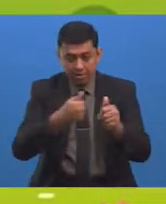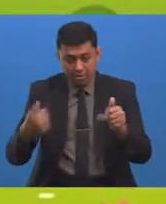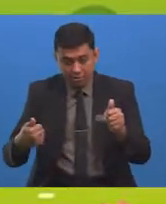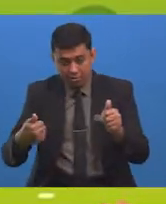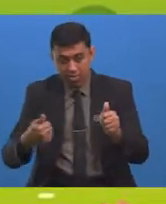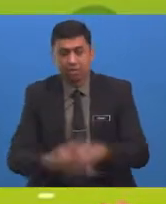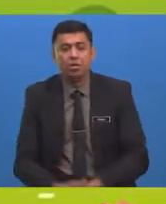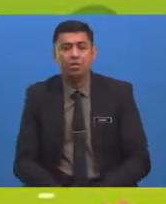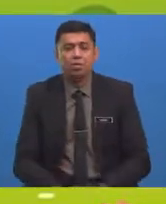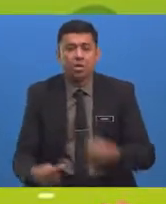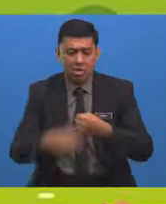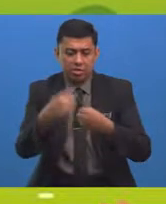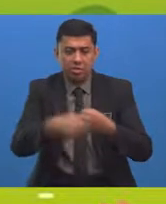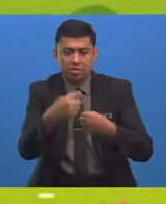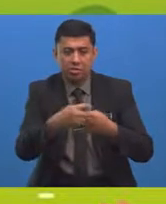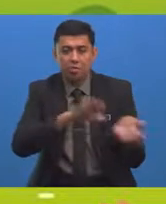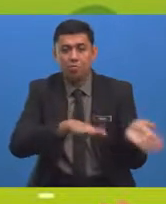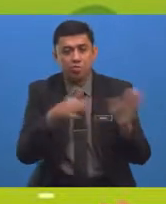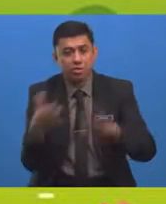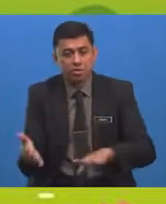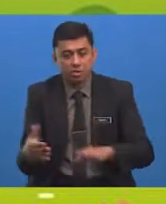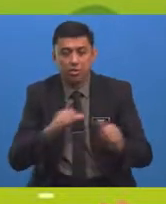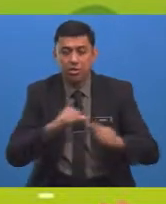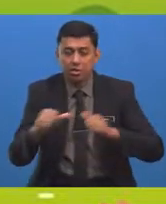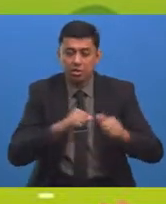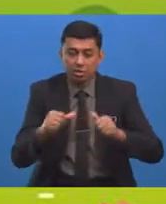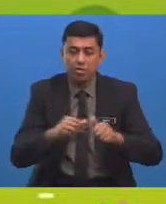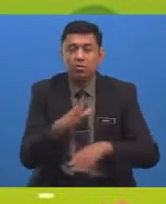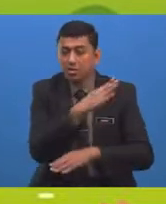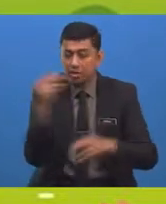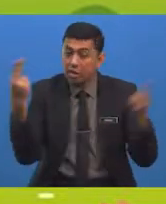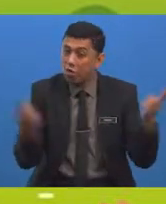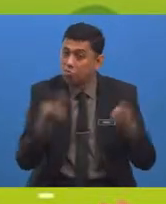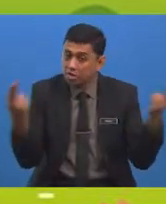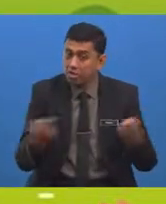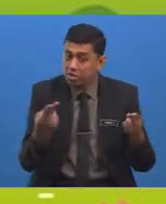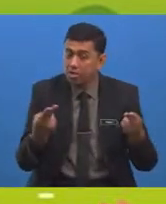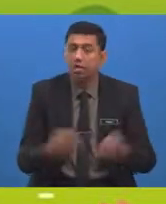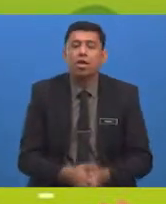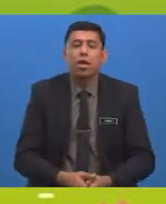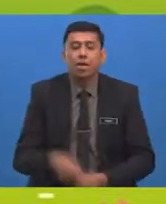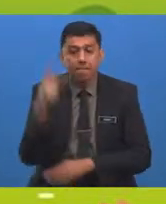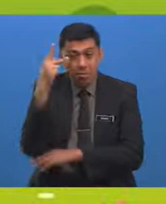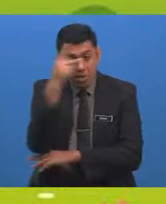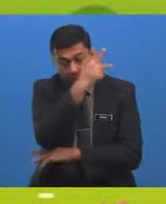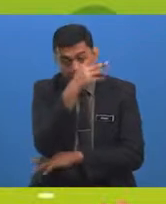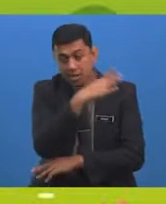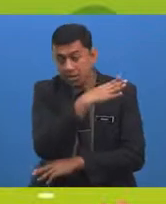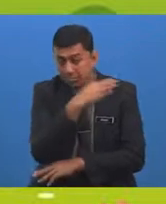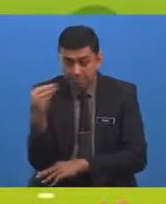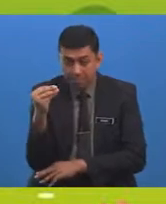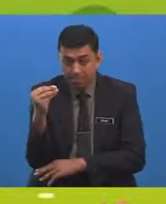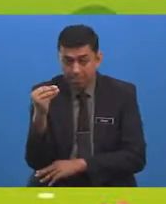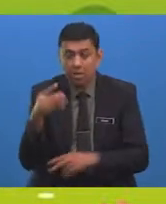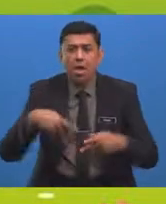Daripada Diancam Kepupusan Aktiviti Dan Usaha Pemeliharaan Serta